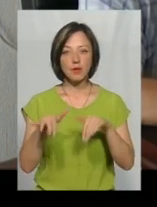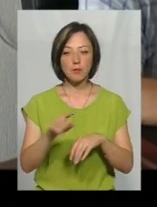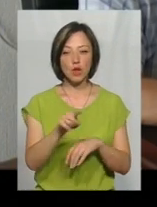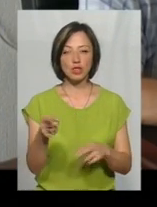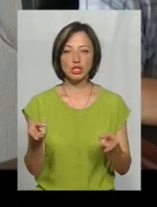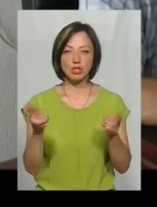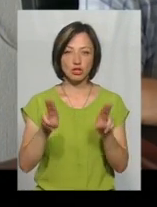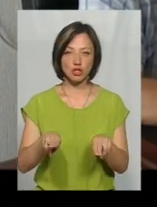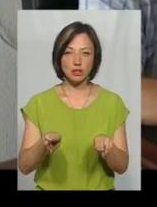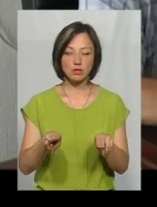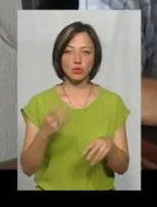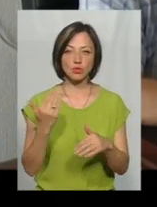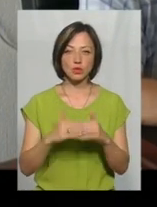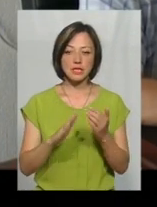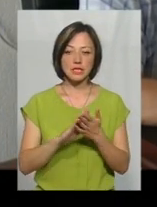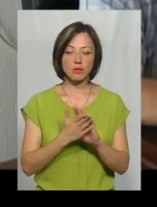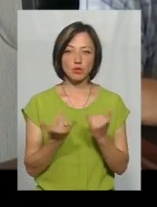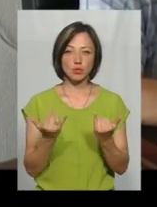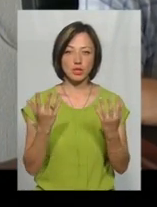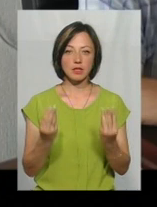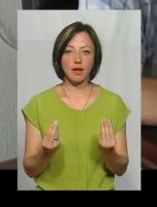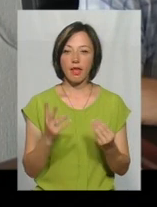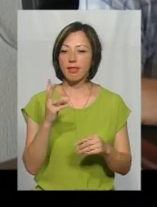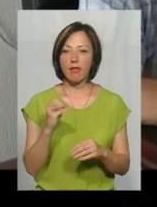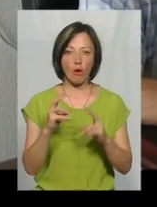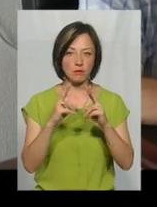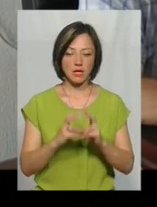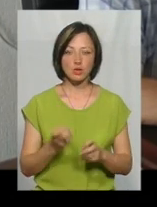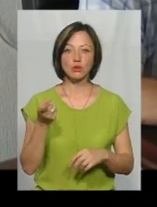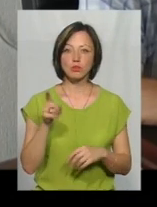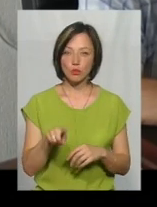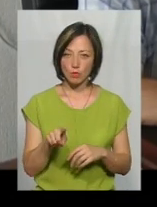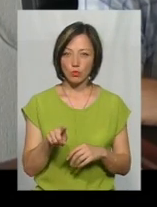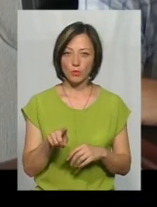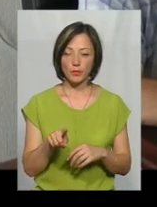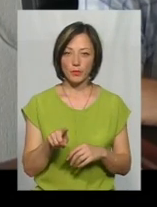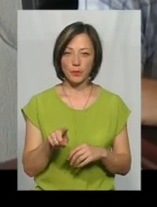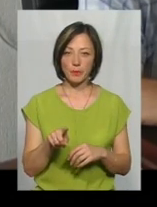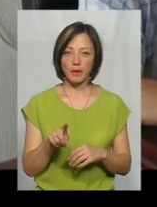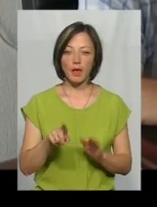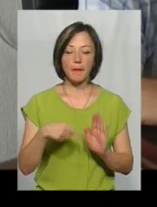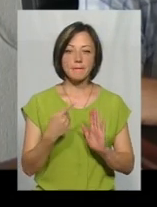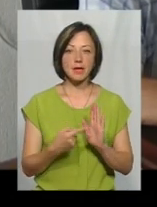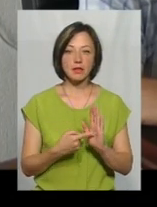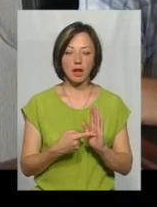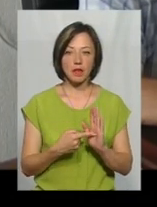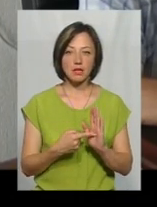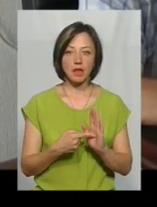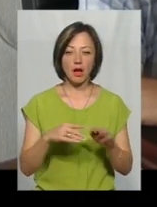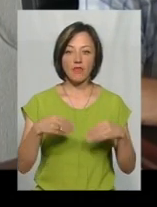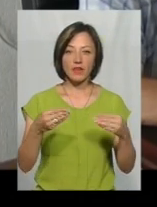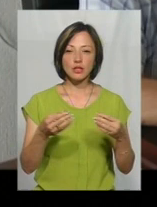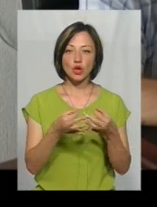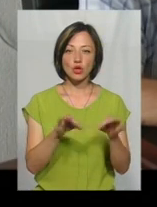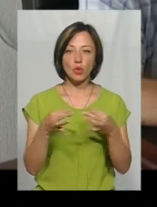залишились уже станом на сьогоднішній день необстеженими, а тому питання в видачі